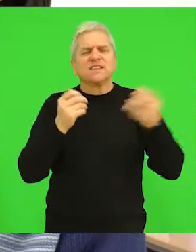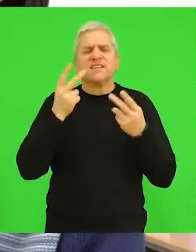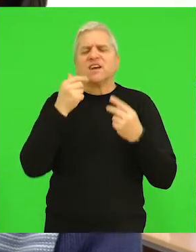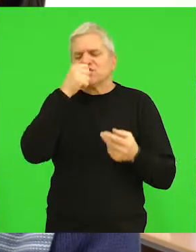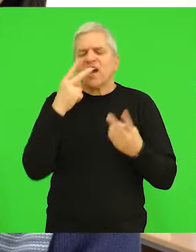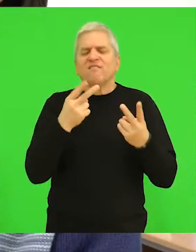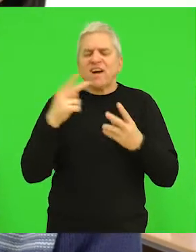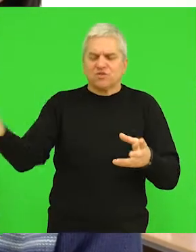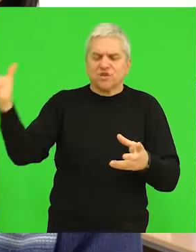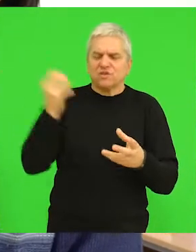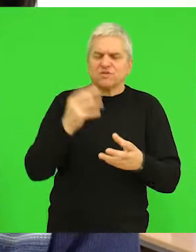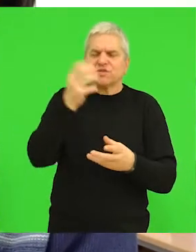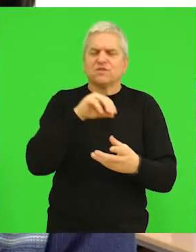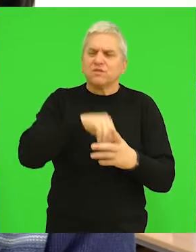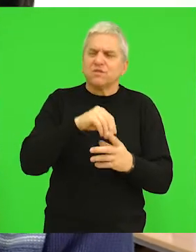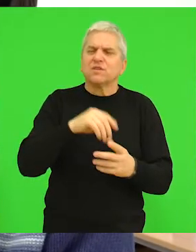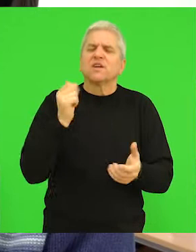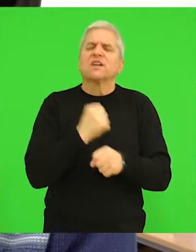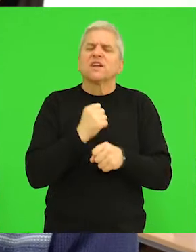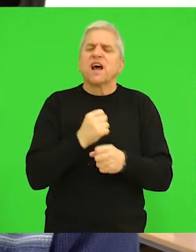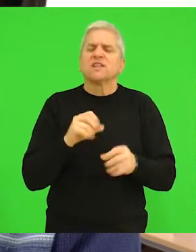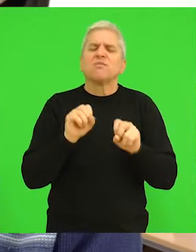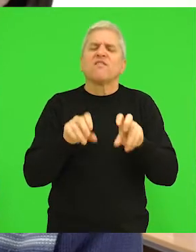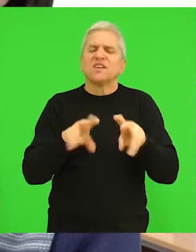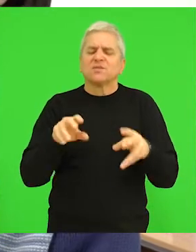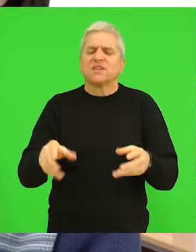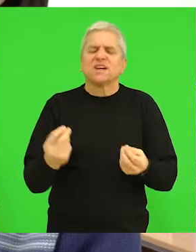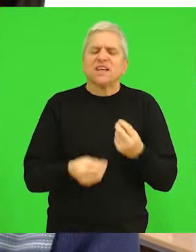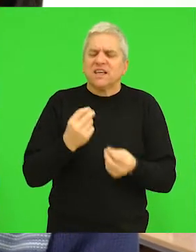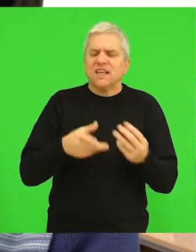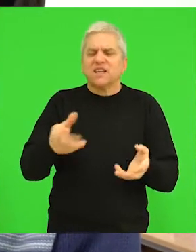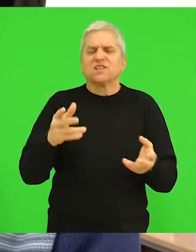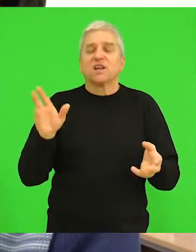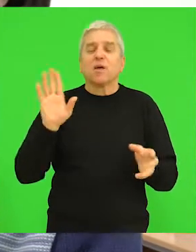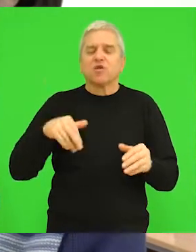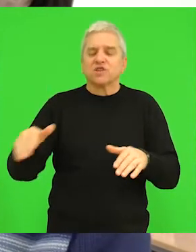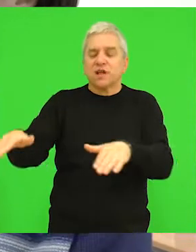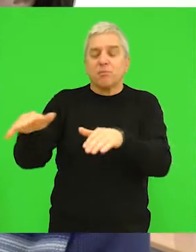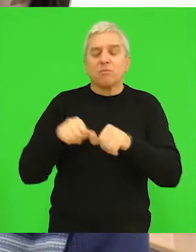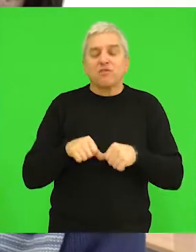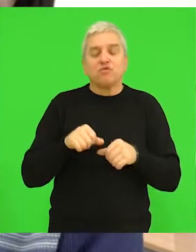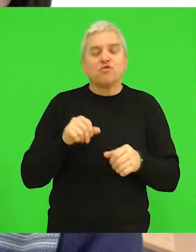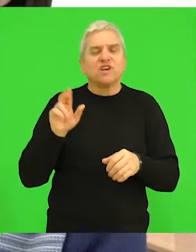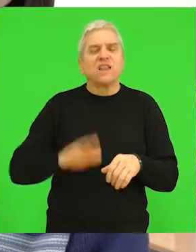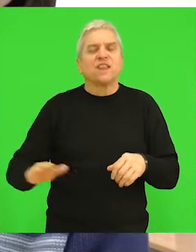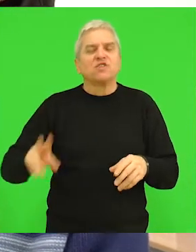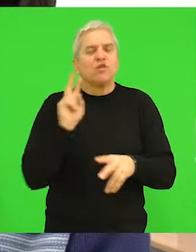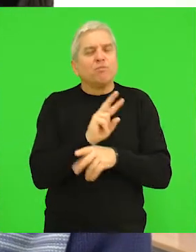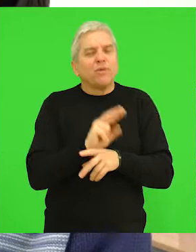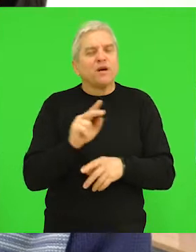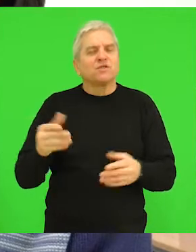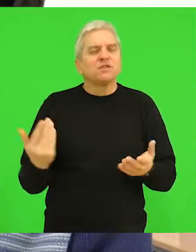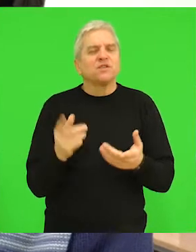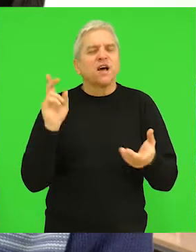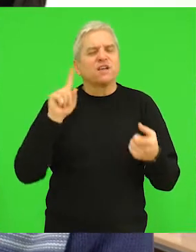značene za decu, pravimo od njih neka didaktička sredstva, igračke, nešto bi privuklo deci pažnju i negdje da spojimo